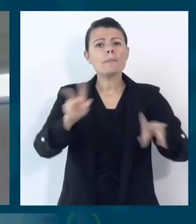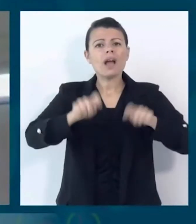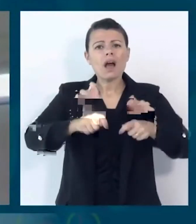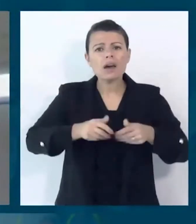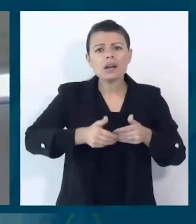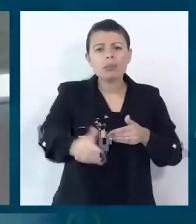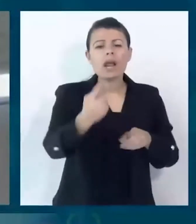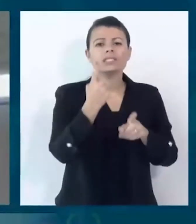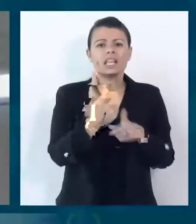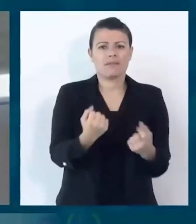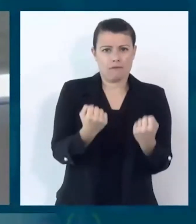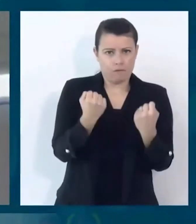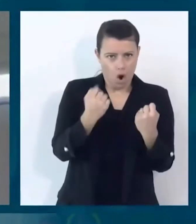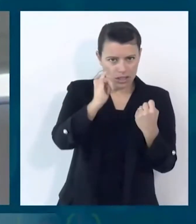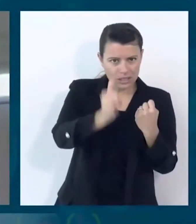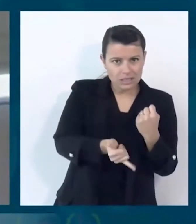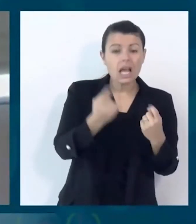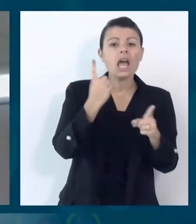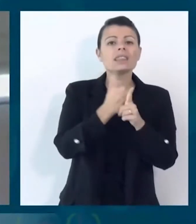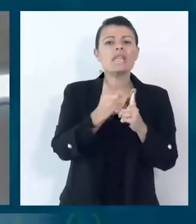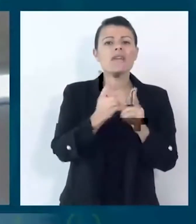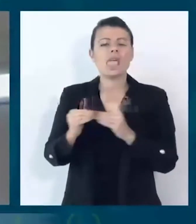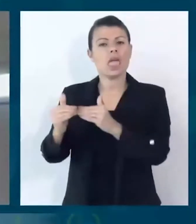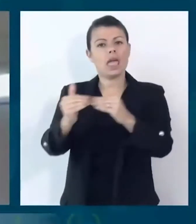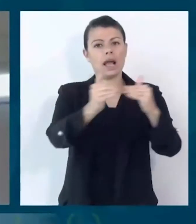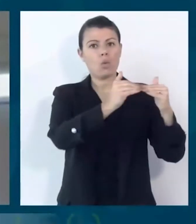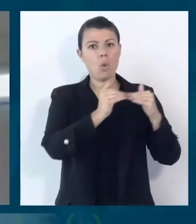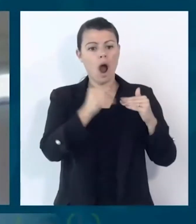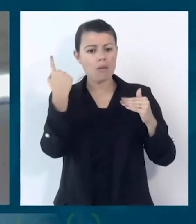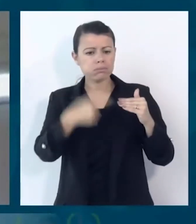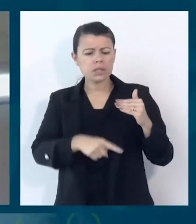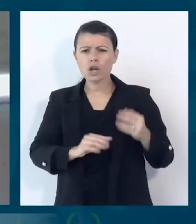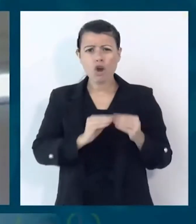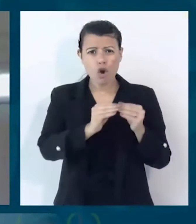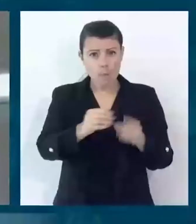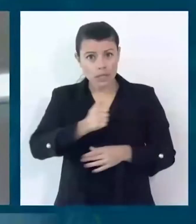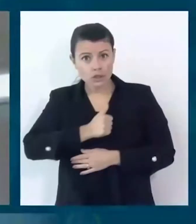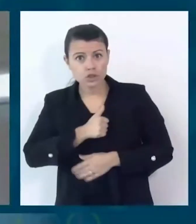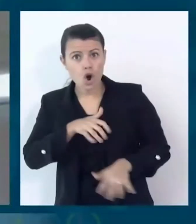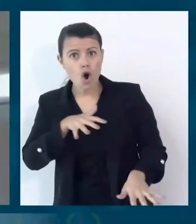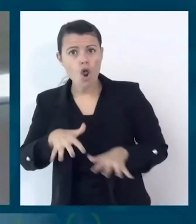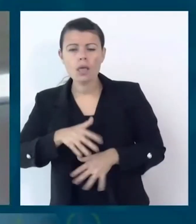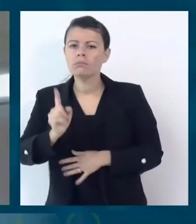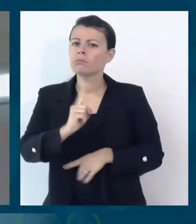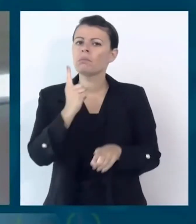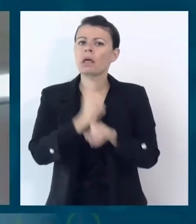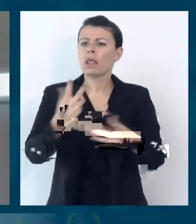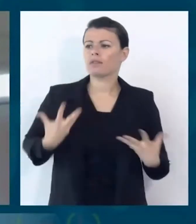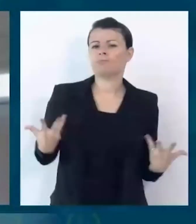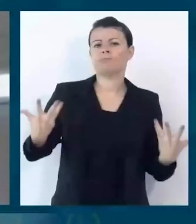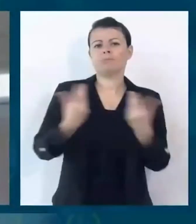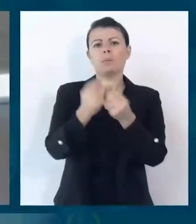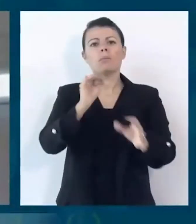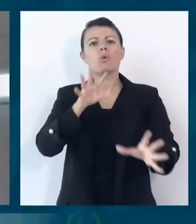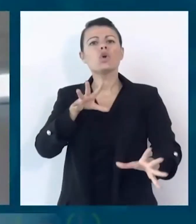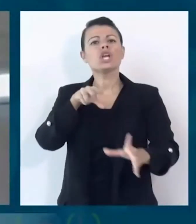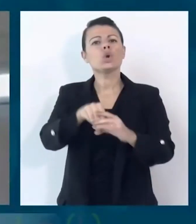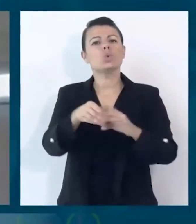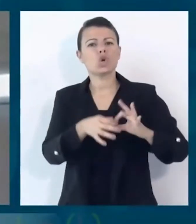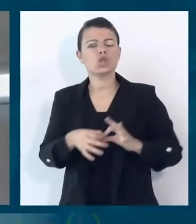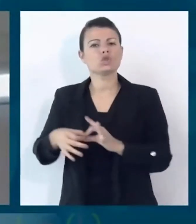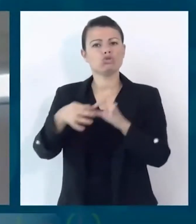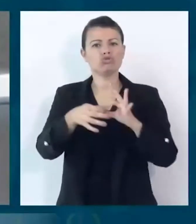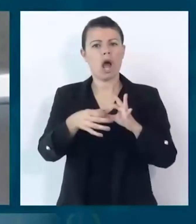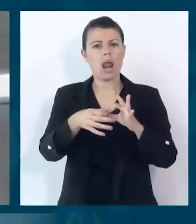e equa non può essere fatto da solo, deve essere con l'inclusione sociale con le persone. Questo è